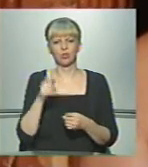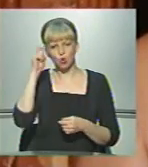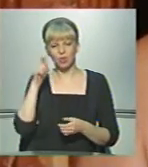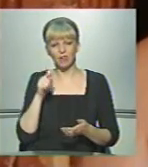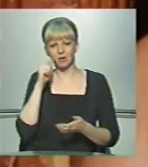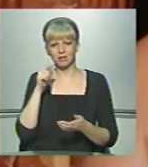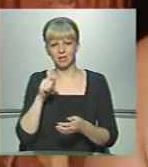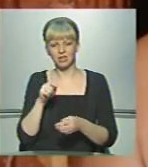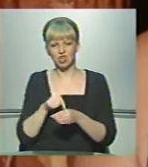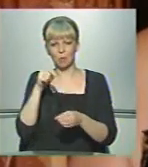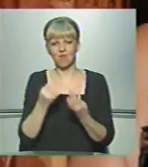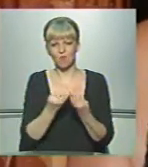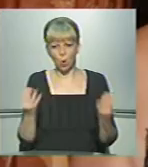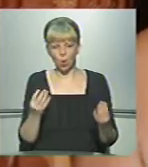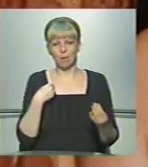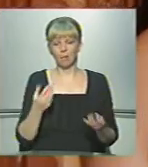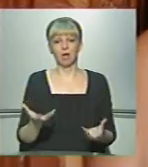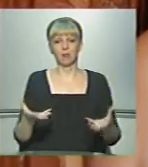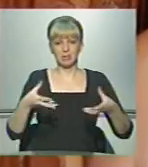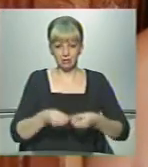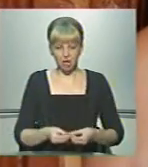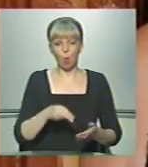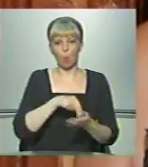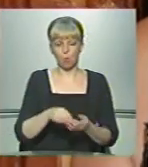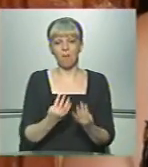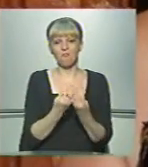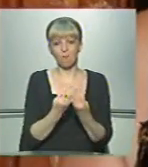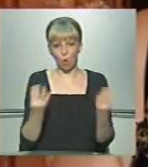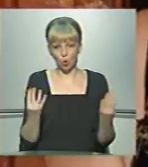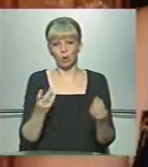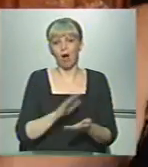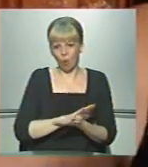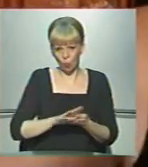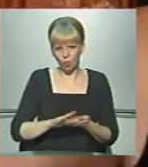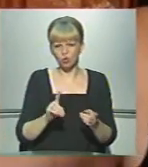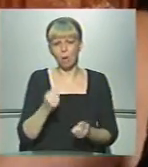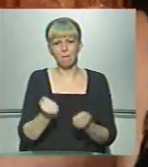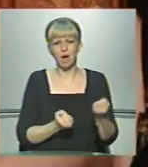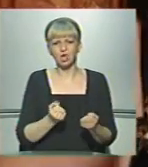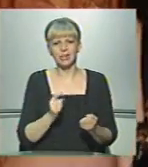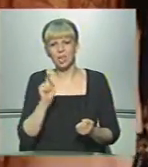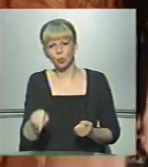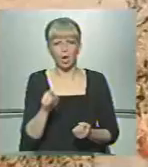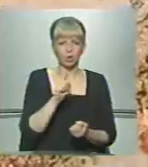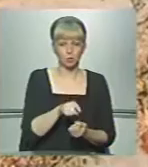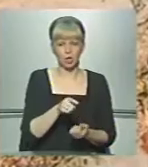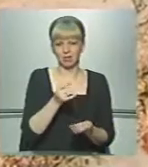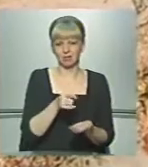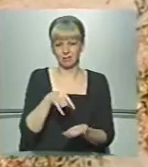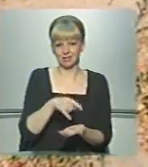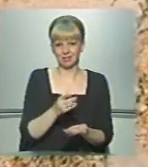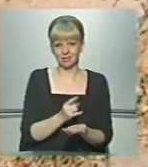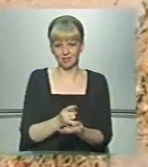каже, ми склалися, оце я чула, склалися і купили ворота, так що акуратненько, що з машиною вони не туди-суди ставили».